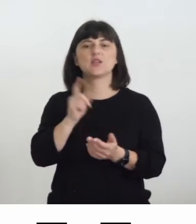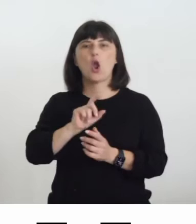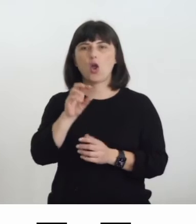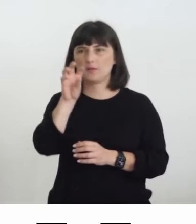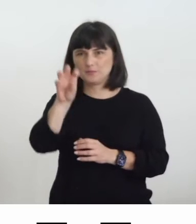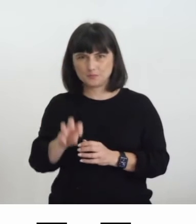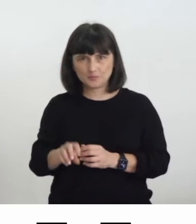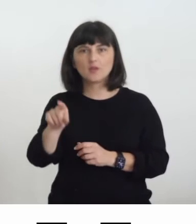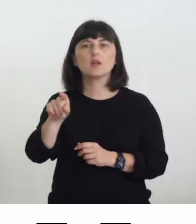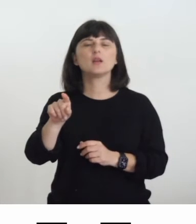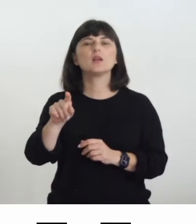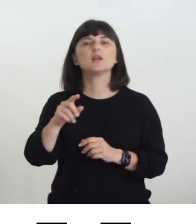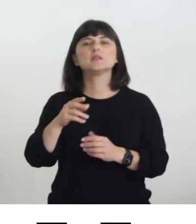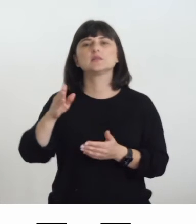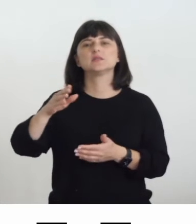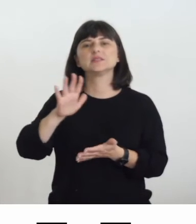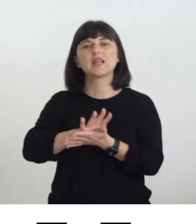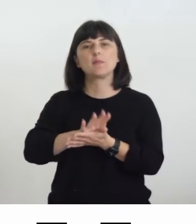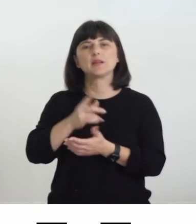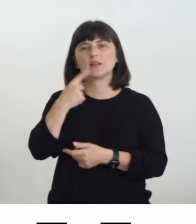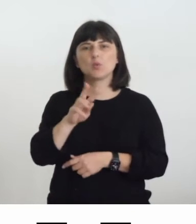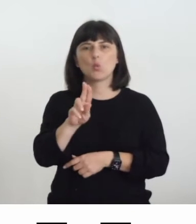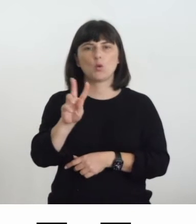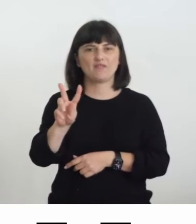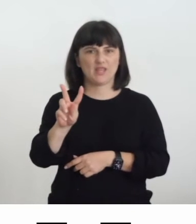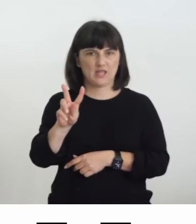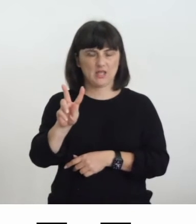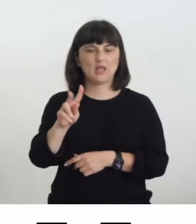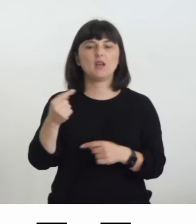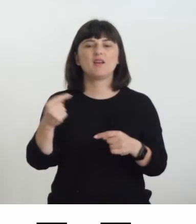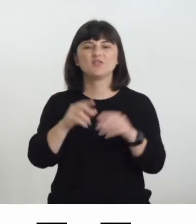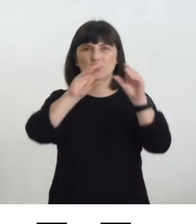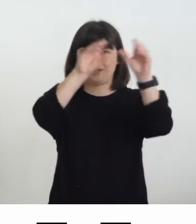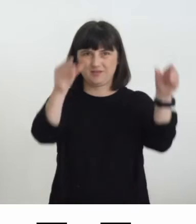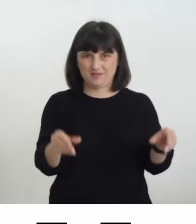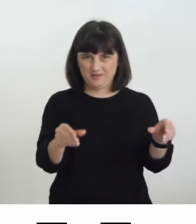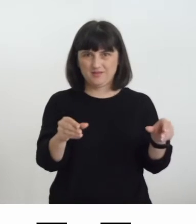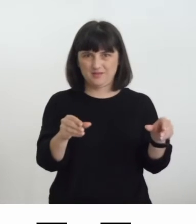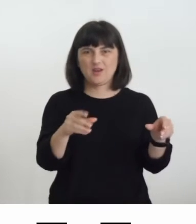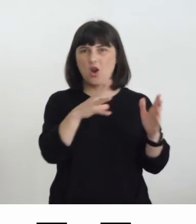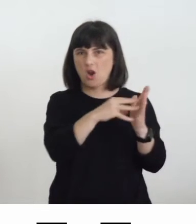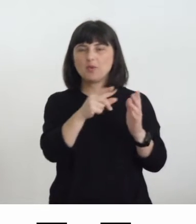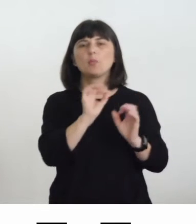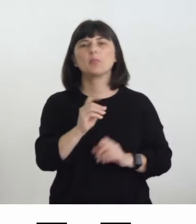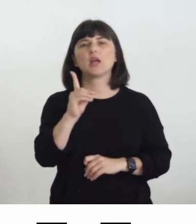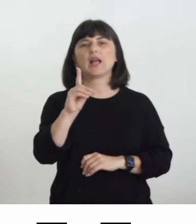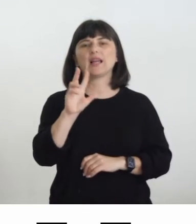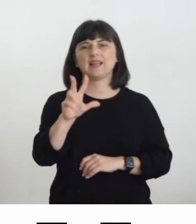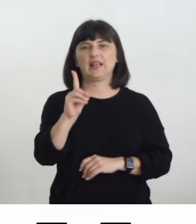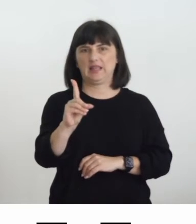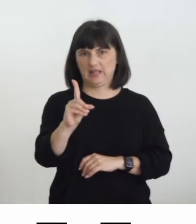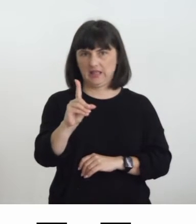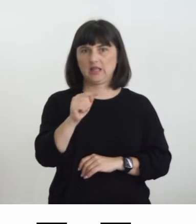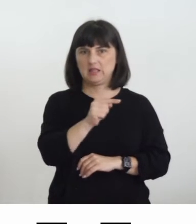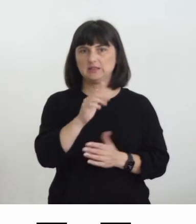sono stati stampati in UV mentre il portale è una stampa 3D stampa 3D